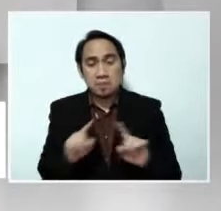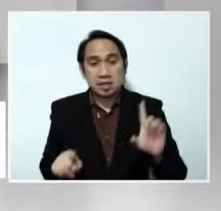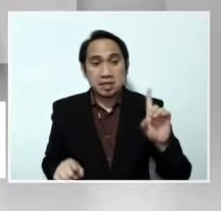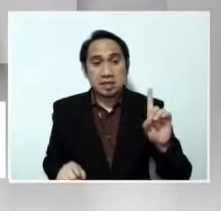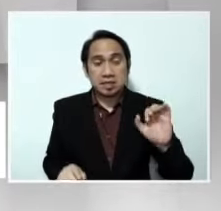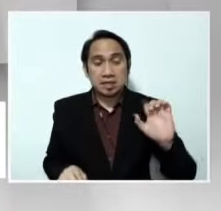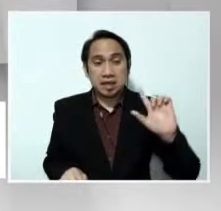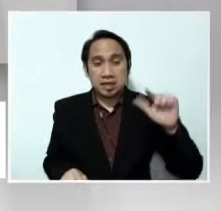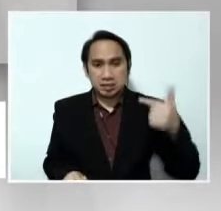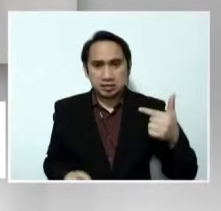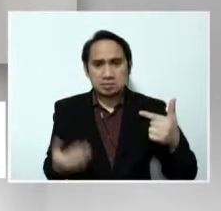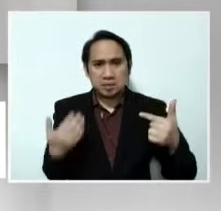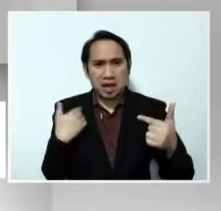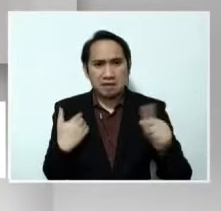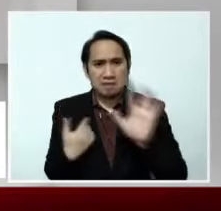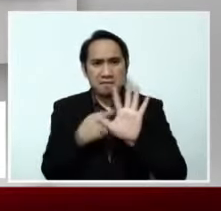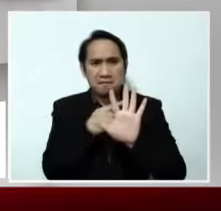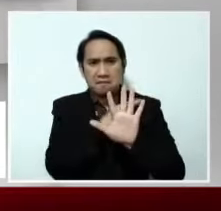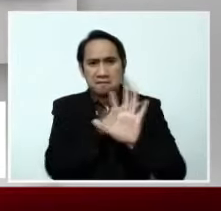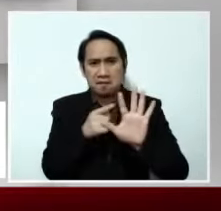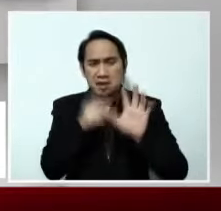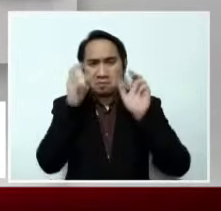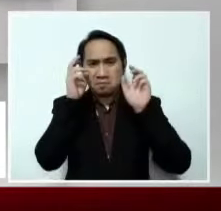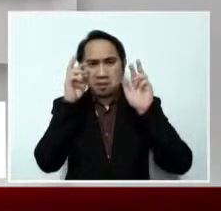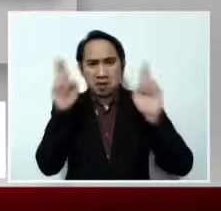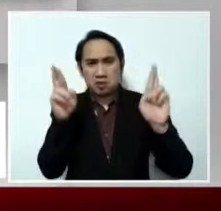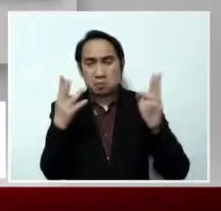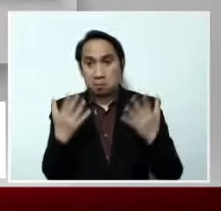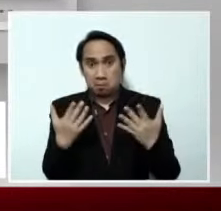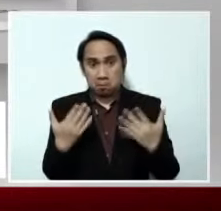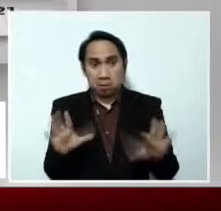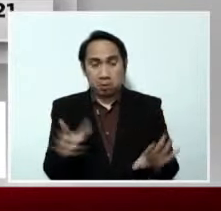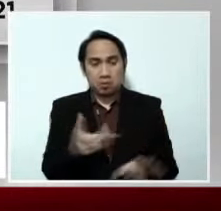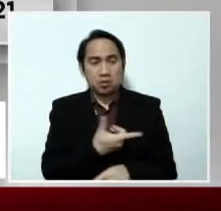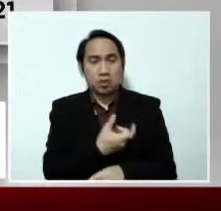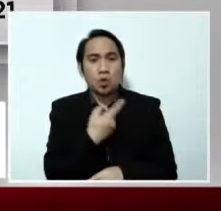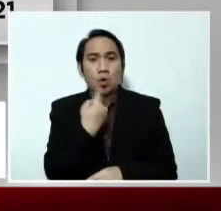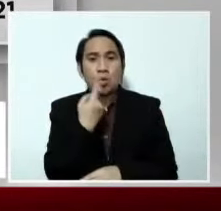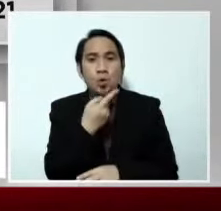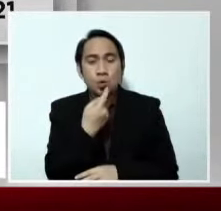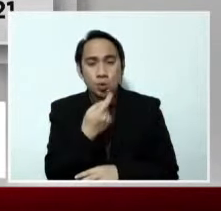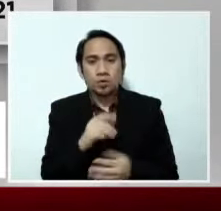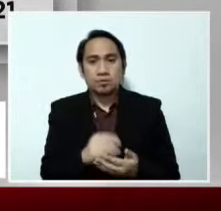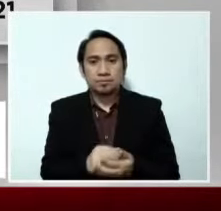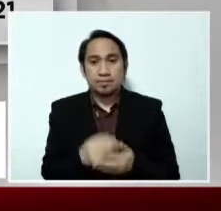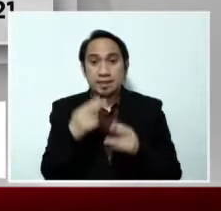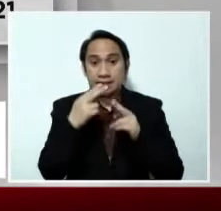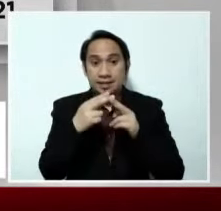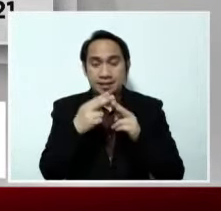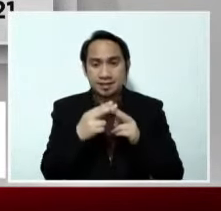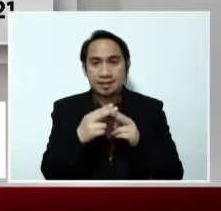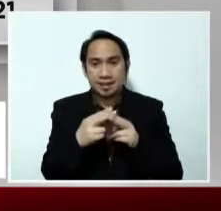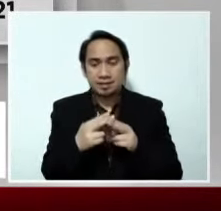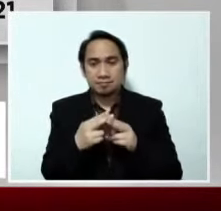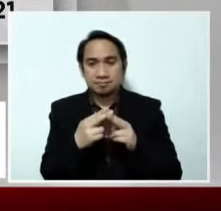Government, may limang alkalde yung nagpapakuna na. Ito ay sinatakloban City Mayor Alfred Romualdez, Tiboli South Cotabato Mayor